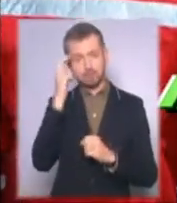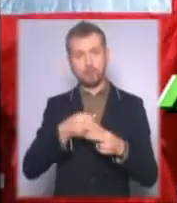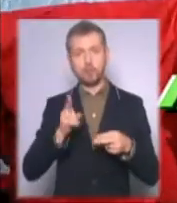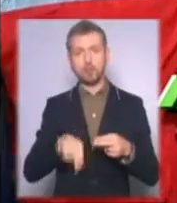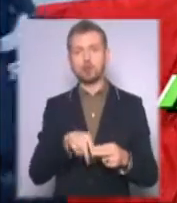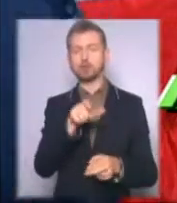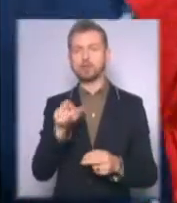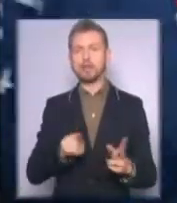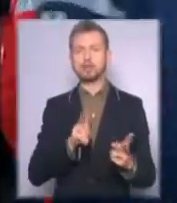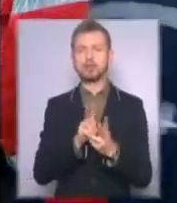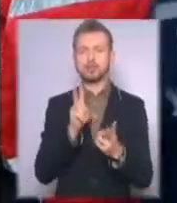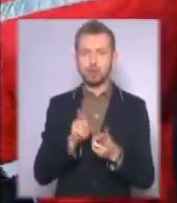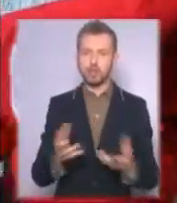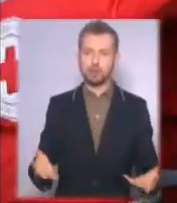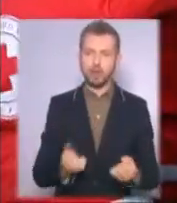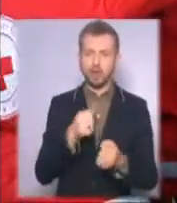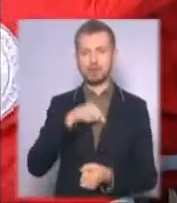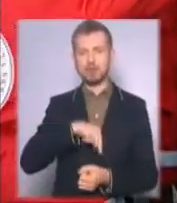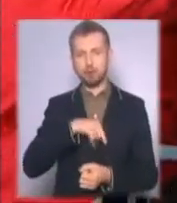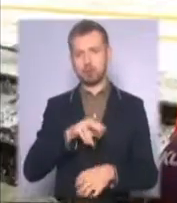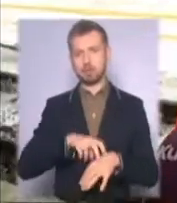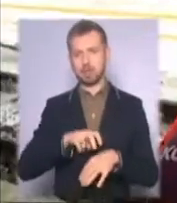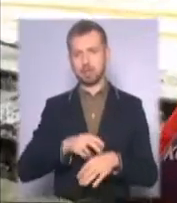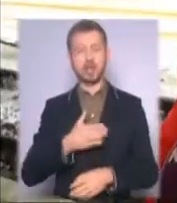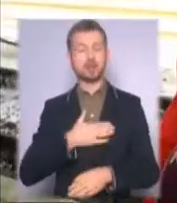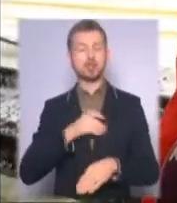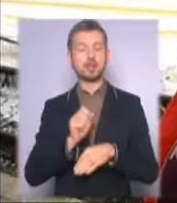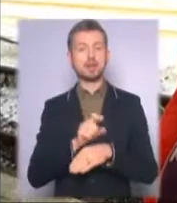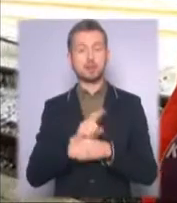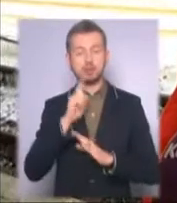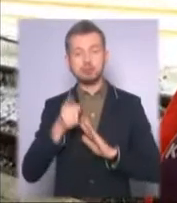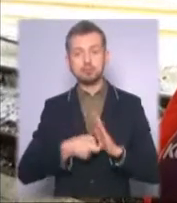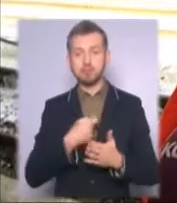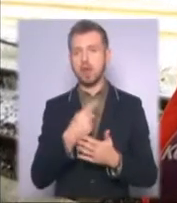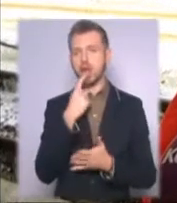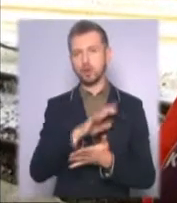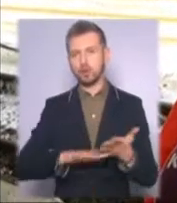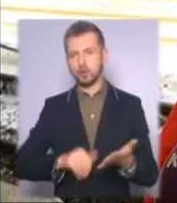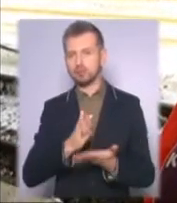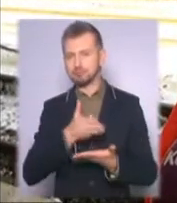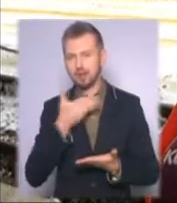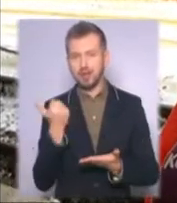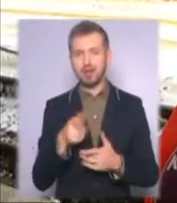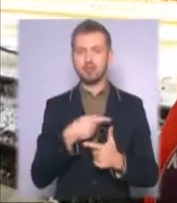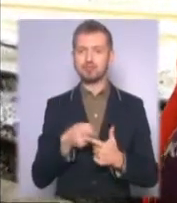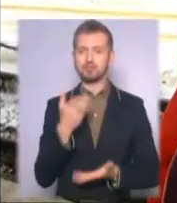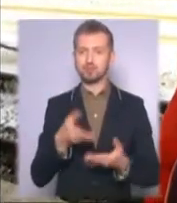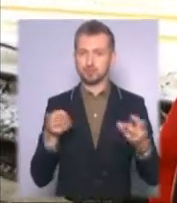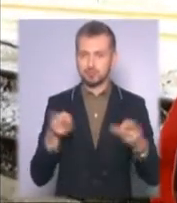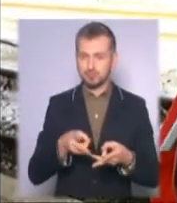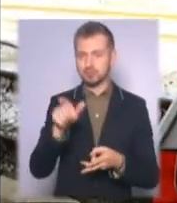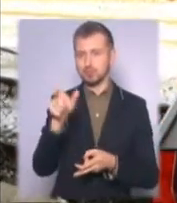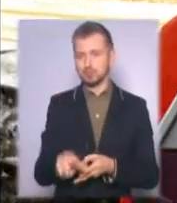рятувальники, психологи та медики. Наше завдання – визначити, чи немає кровотечі на місці, чи не потребує людина зразу якоїсь